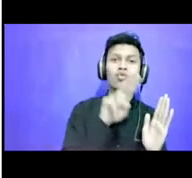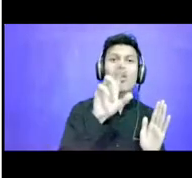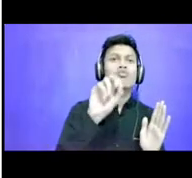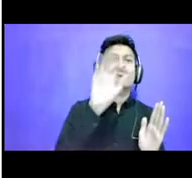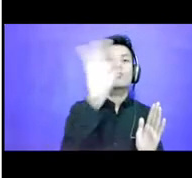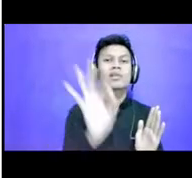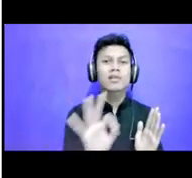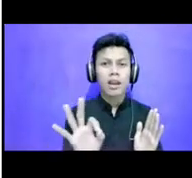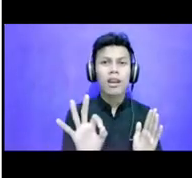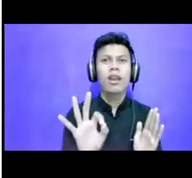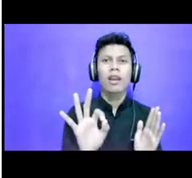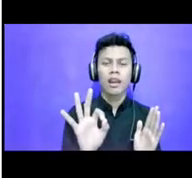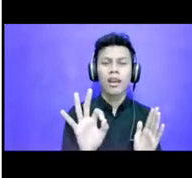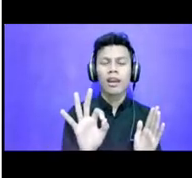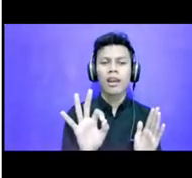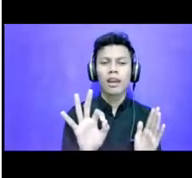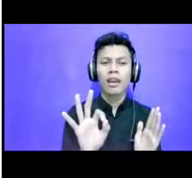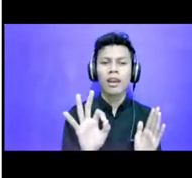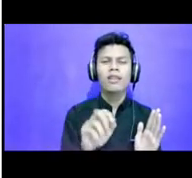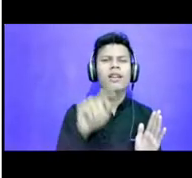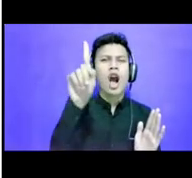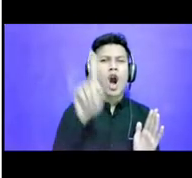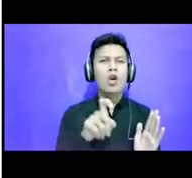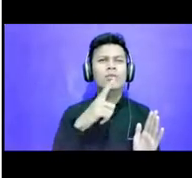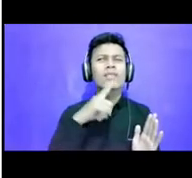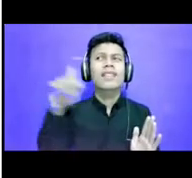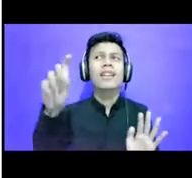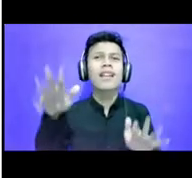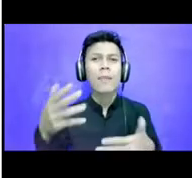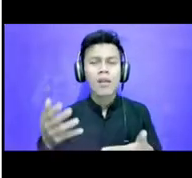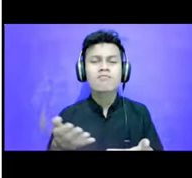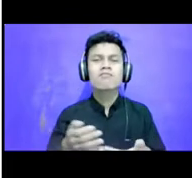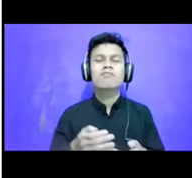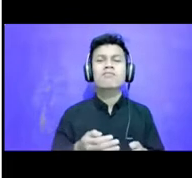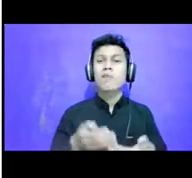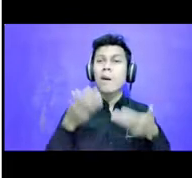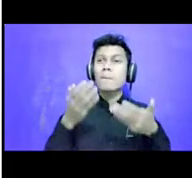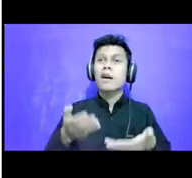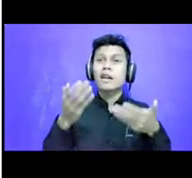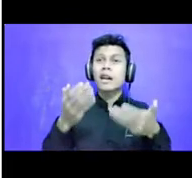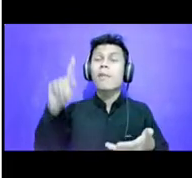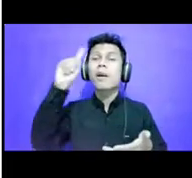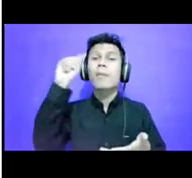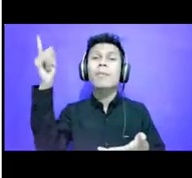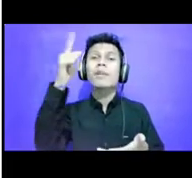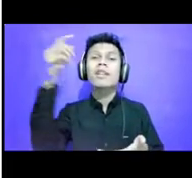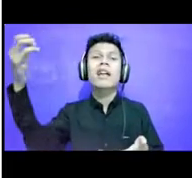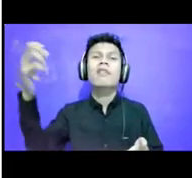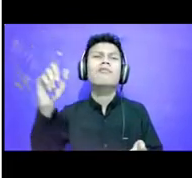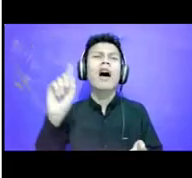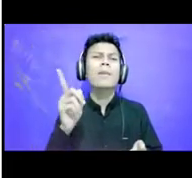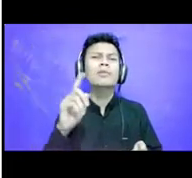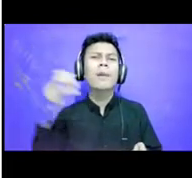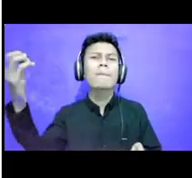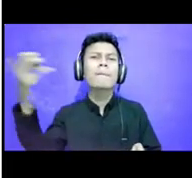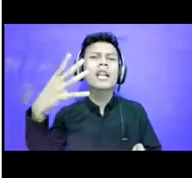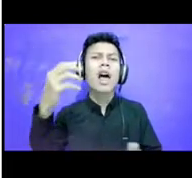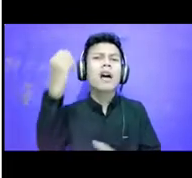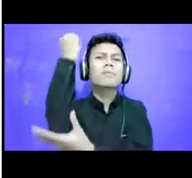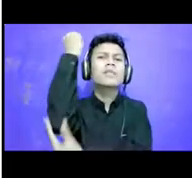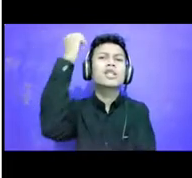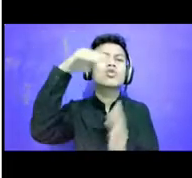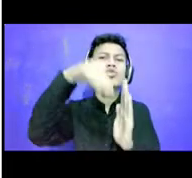terakhir Yang perlu dipertanyakan adalah bagaimana mereka mengukur ini Apa kemiskinan yang